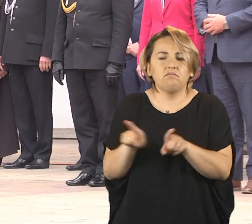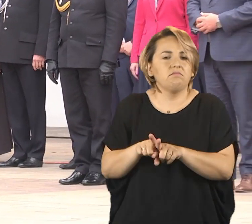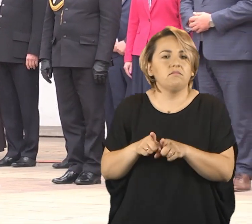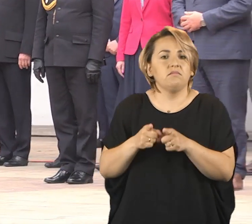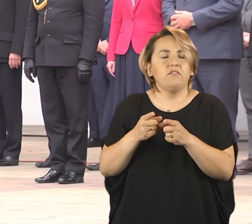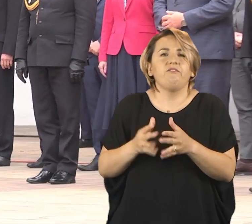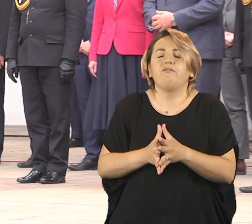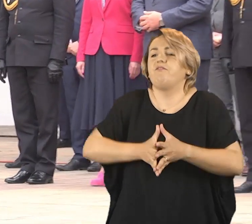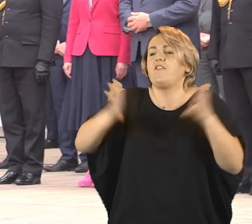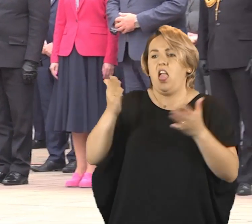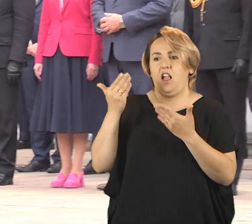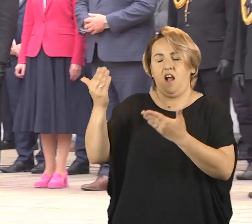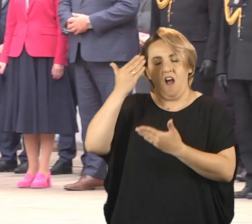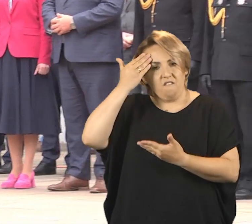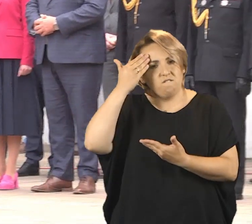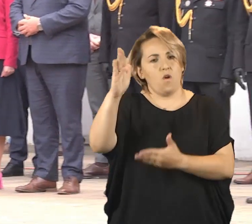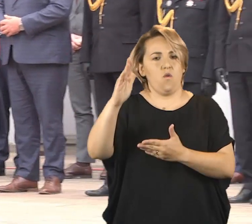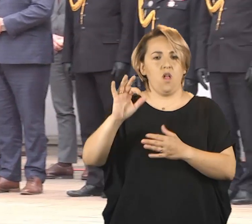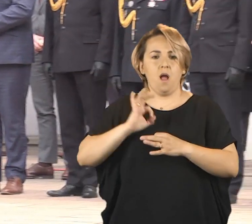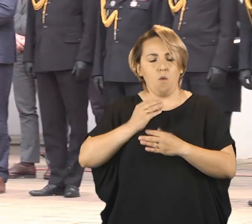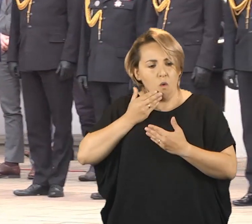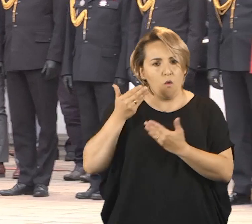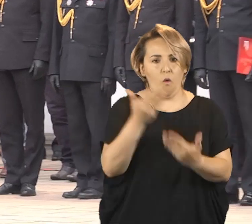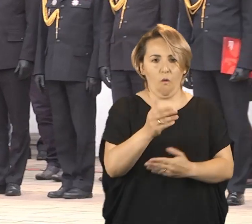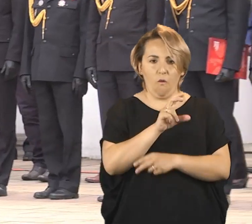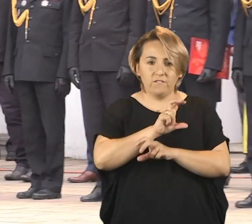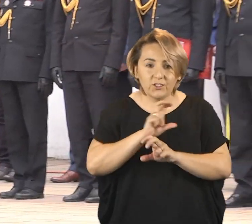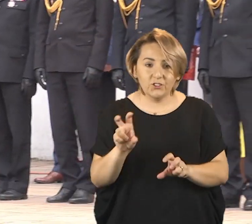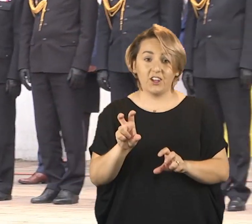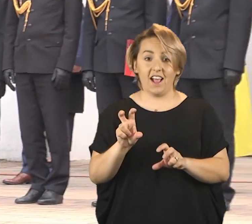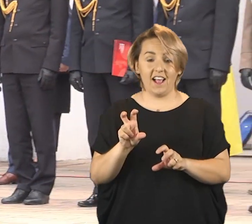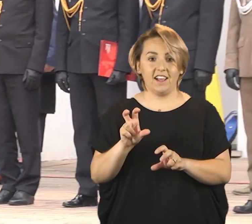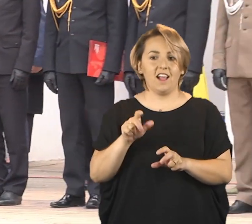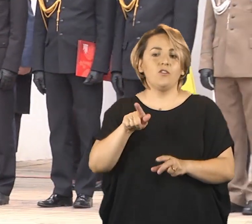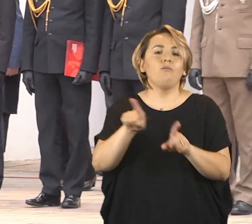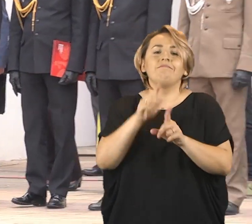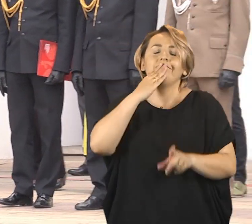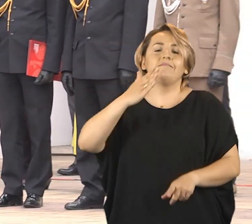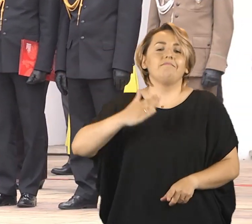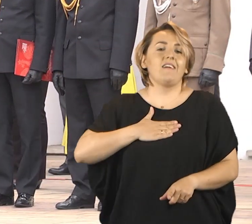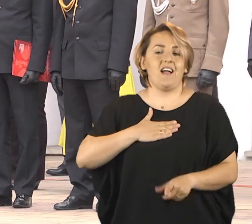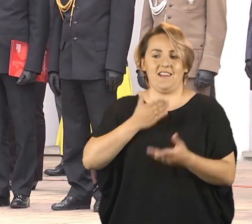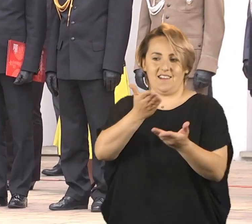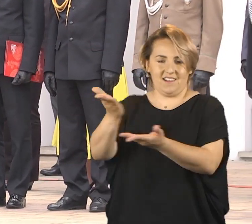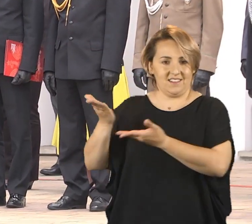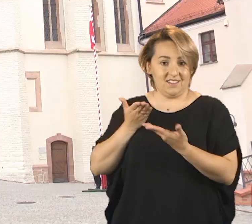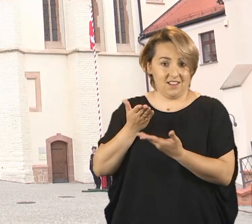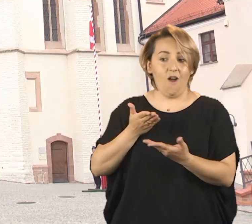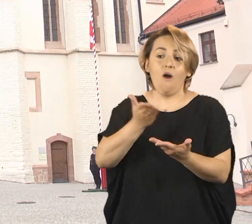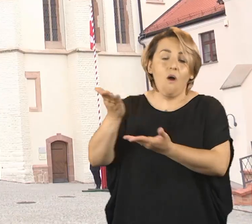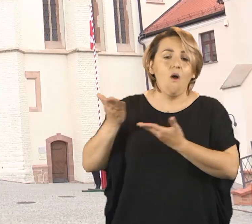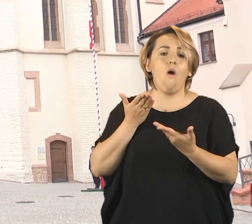wielka ich wola, poświęcony czas, ale także to się bierze wszystko z pasji tych ludzi.